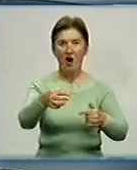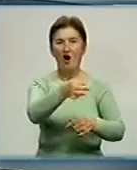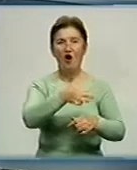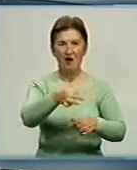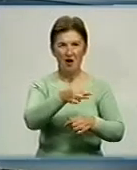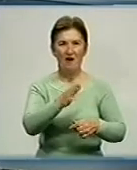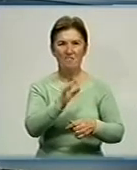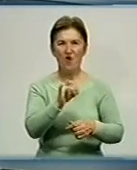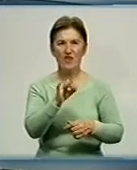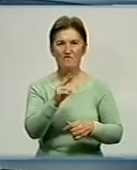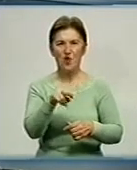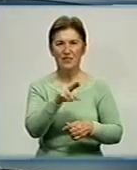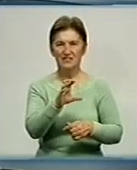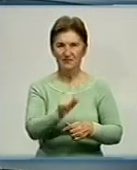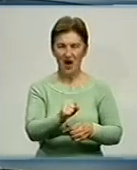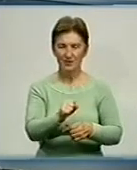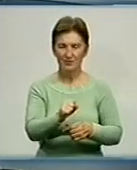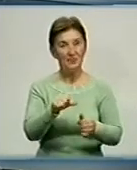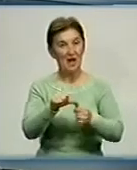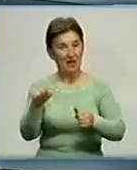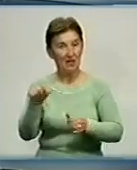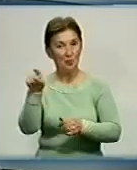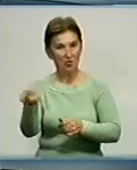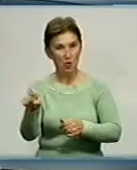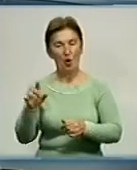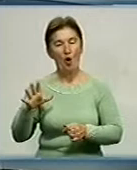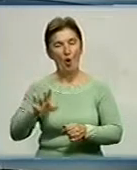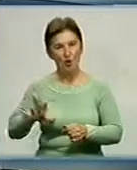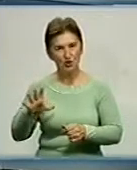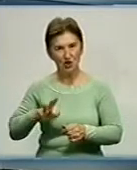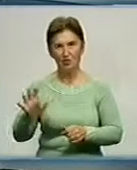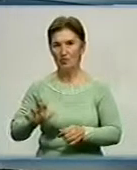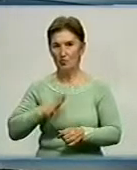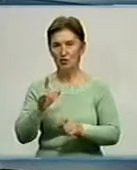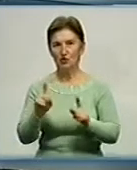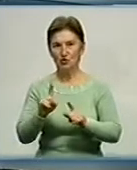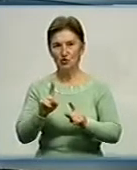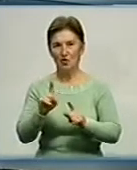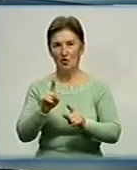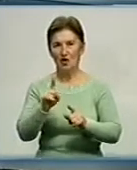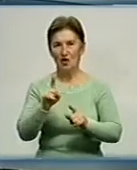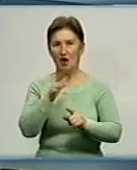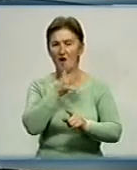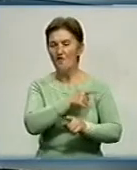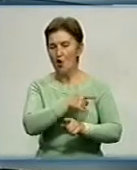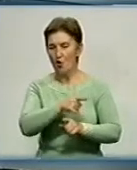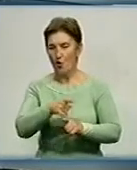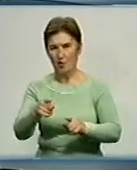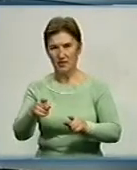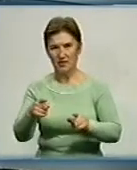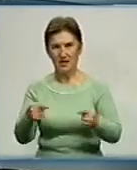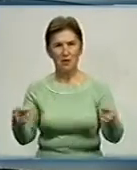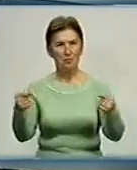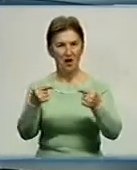попередніх своїх зустрічах у Польщі. Крім того, очікування були, що в ході певних дискусій на економічному форумі